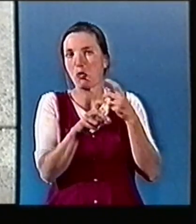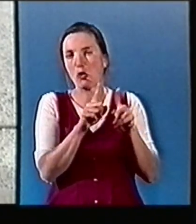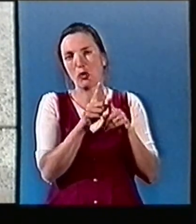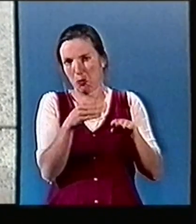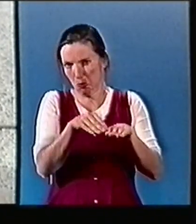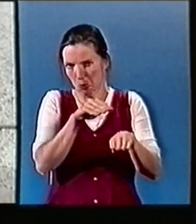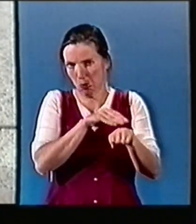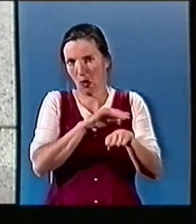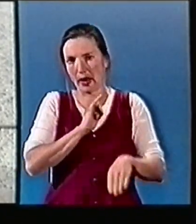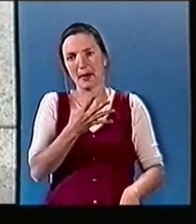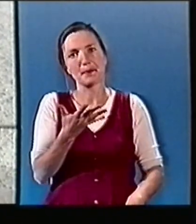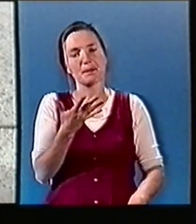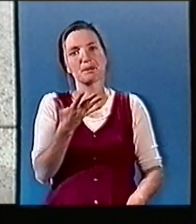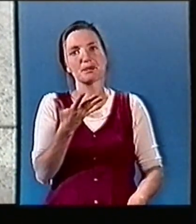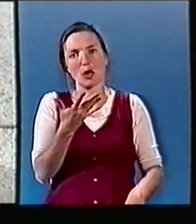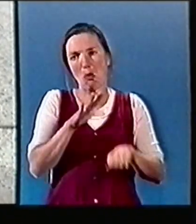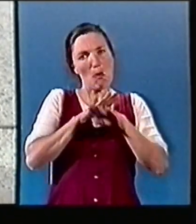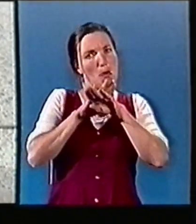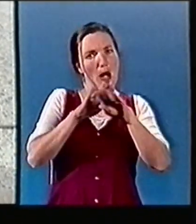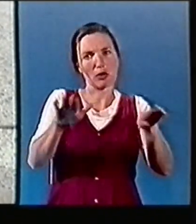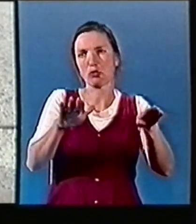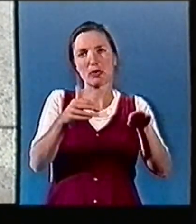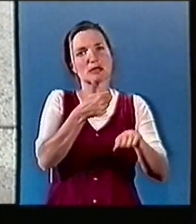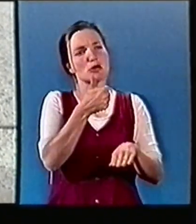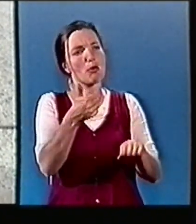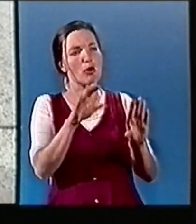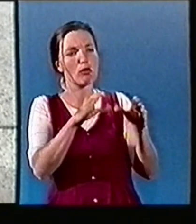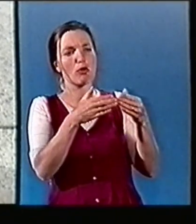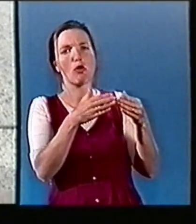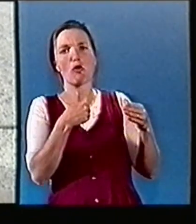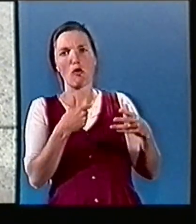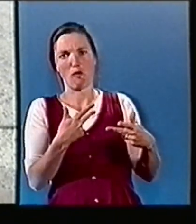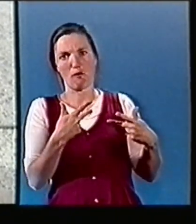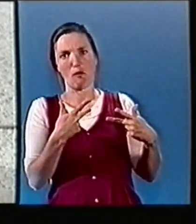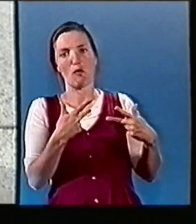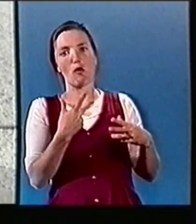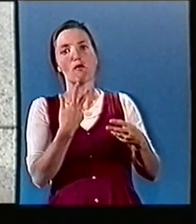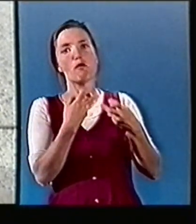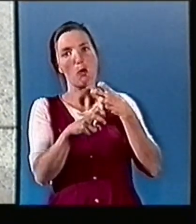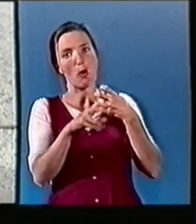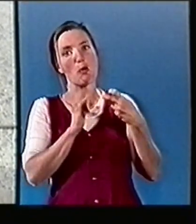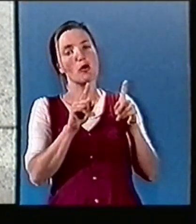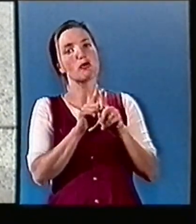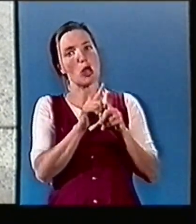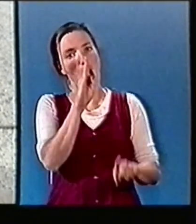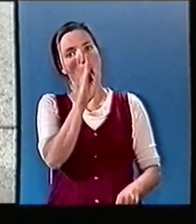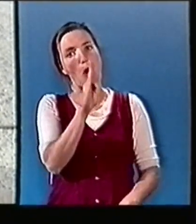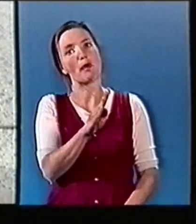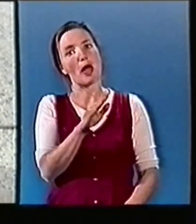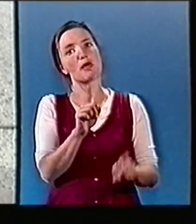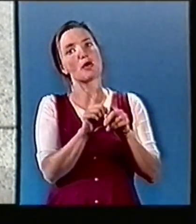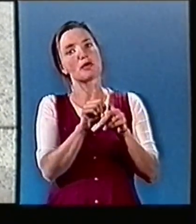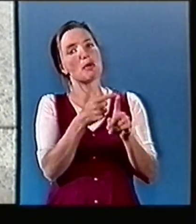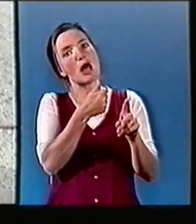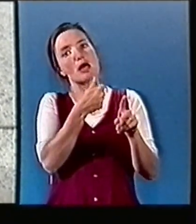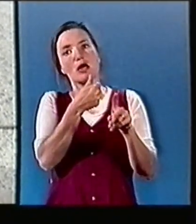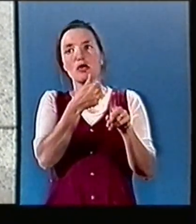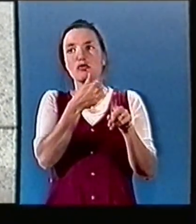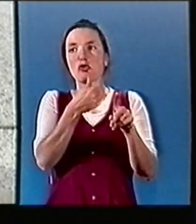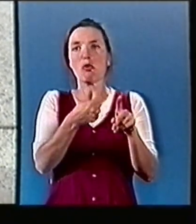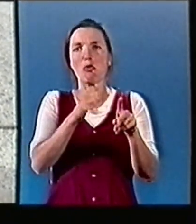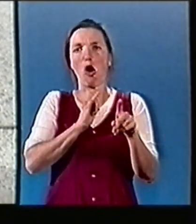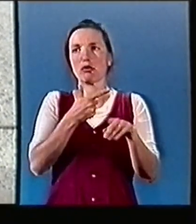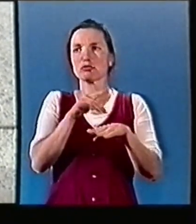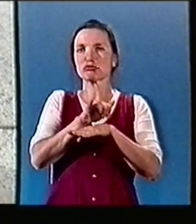existent dans tous les milieux et donc dans le football aussi, il existe beaucoup de gens honnêtes qui travaillent sérieusement, correctement, et qui essaient de faire quelque chose du